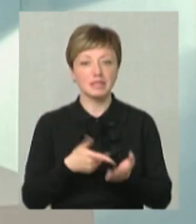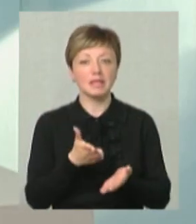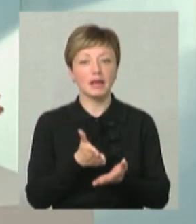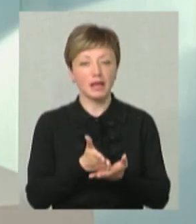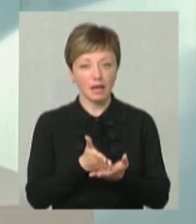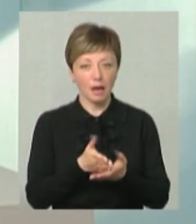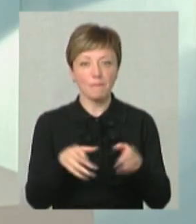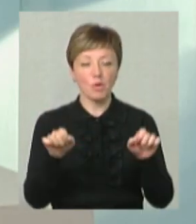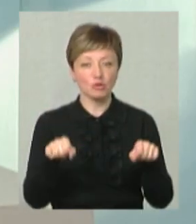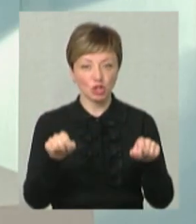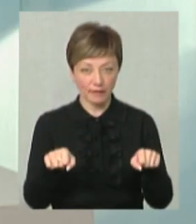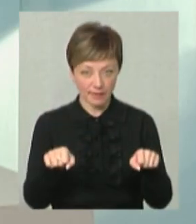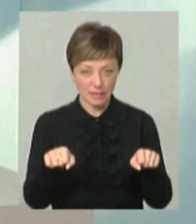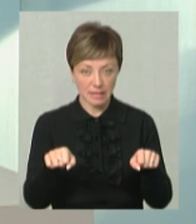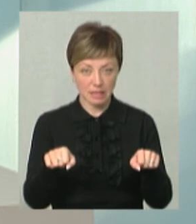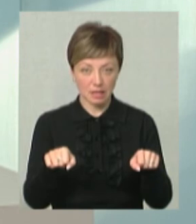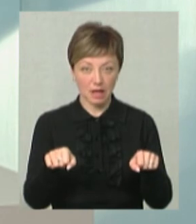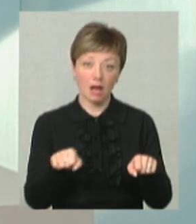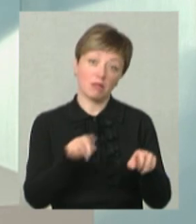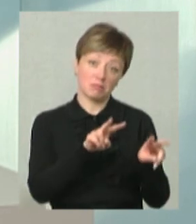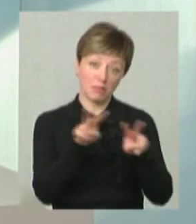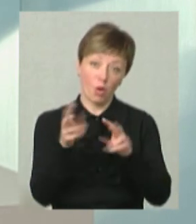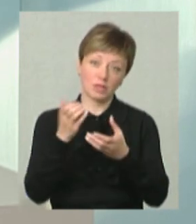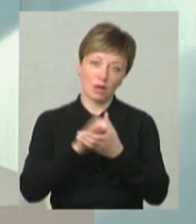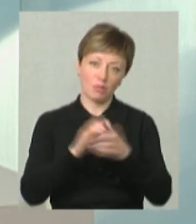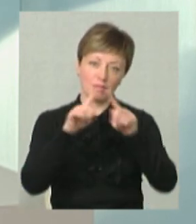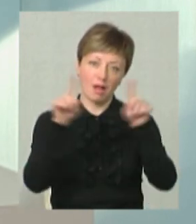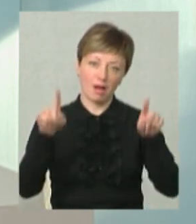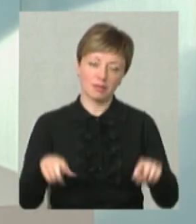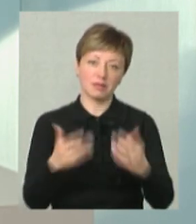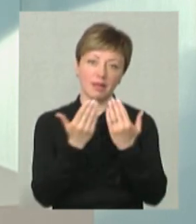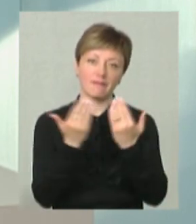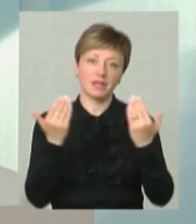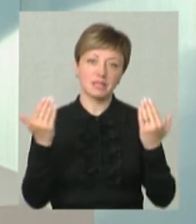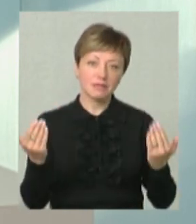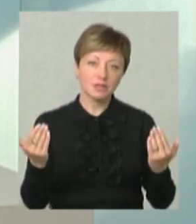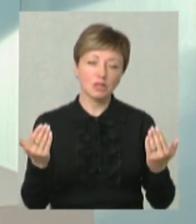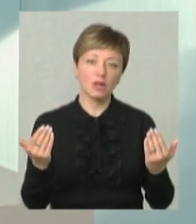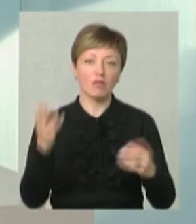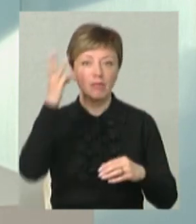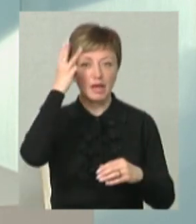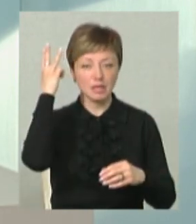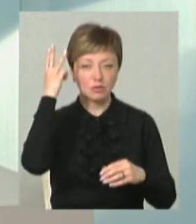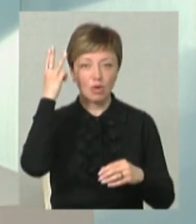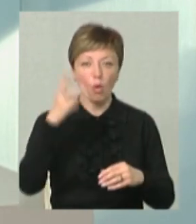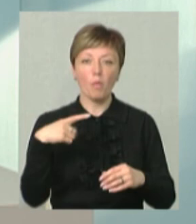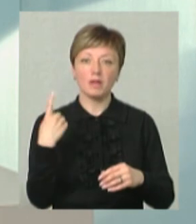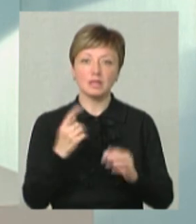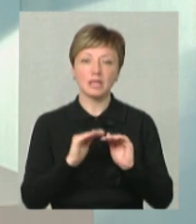можливість ознайомитися з плакатами, які представлені на виставці у Хмельницькій